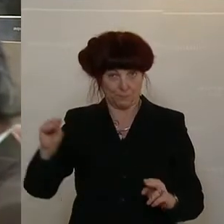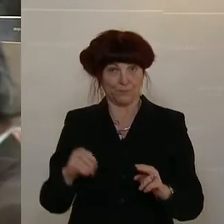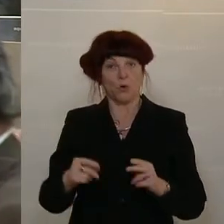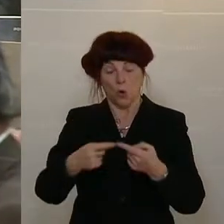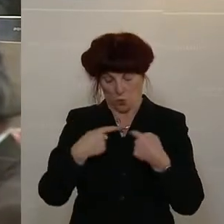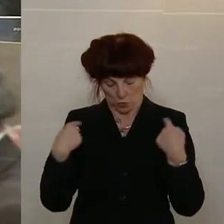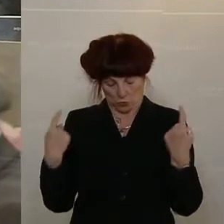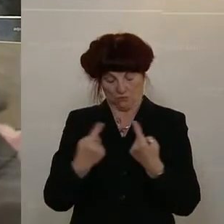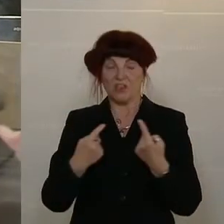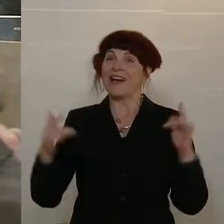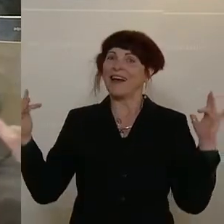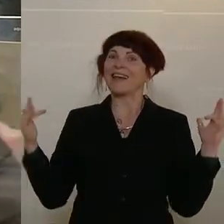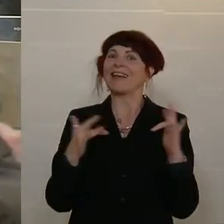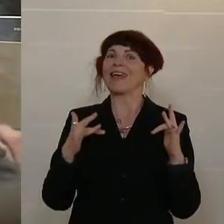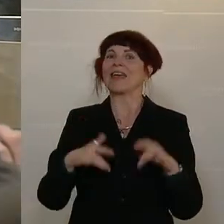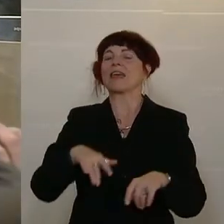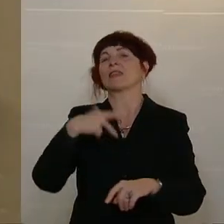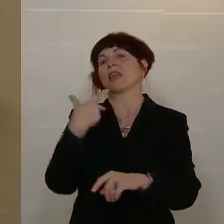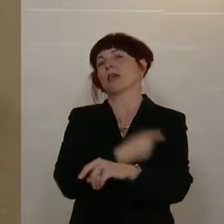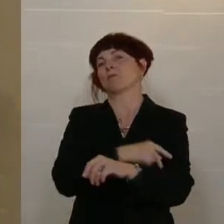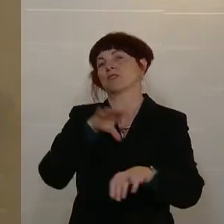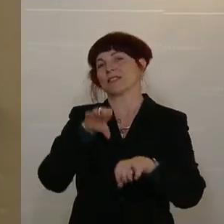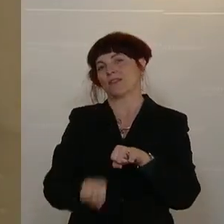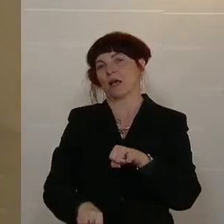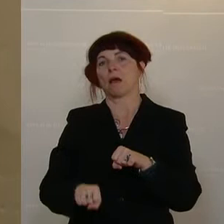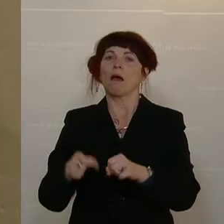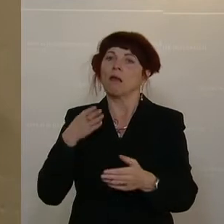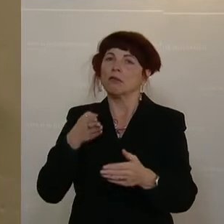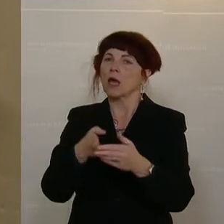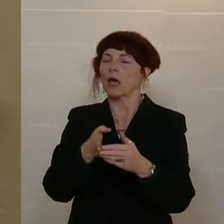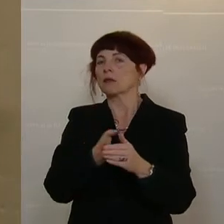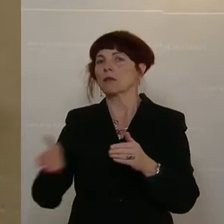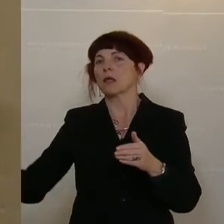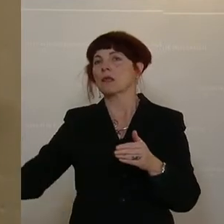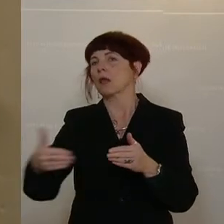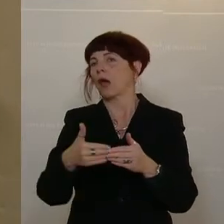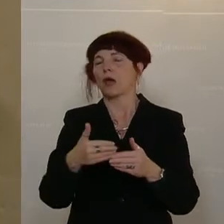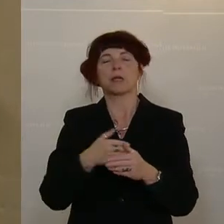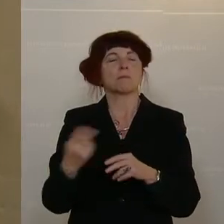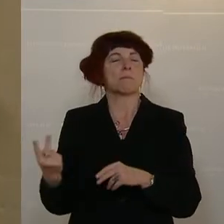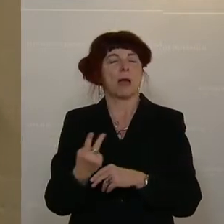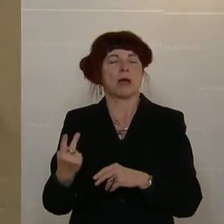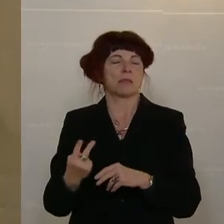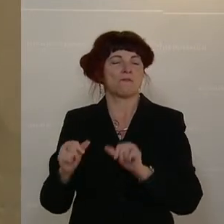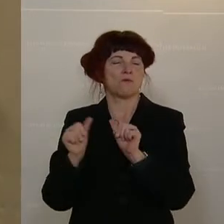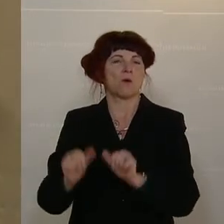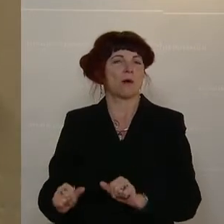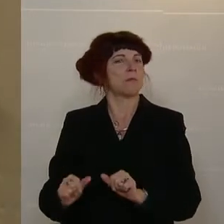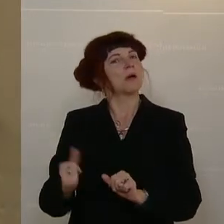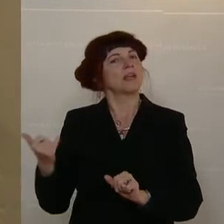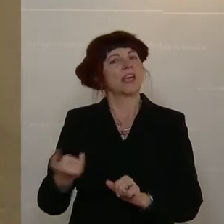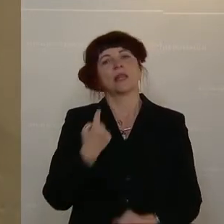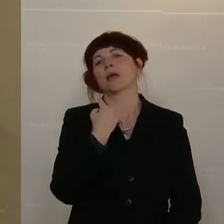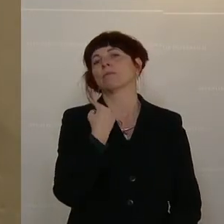sind dezidiert gegen einen Impfzwang, sei er direkt oder auch indirekt. Es ist jedermanns und jeder Frau eigene